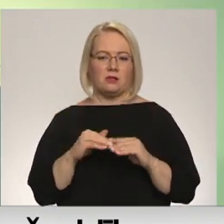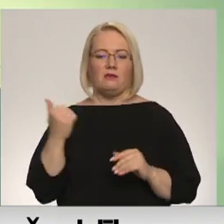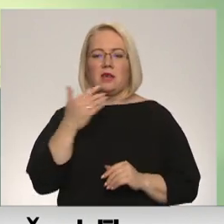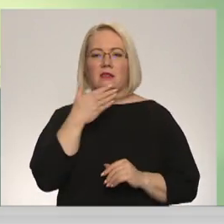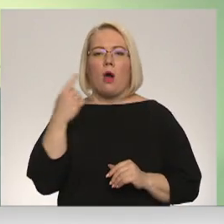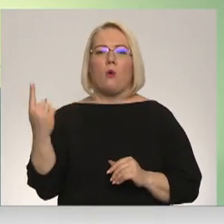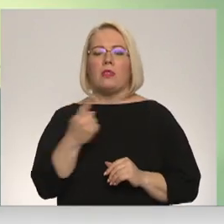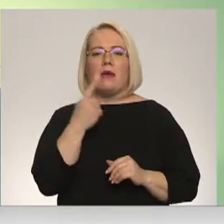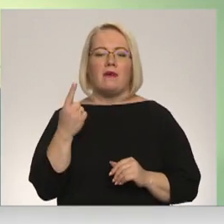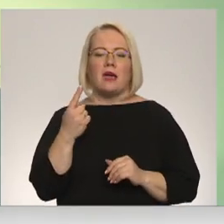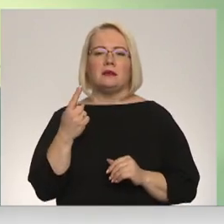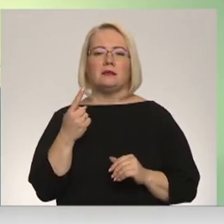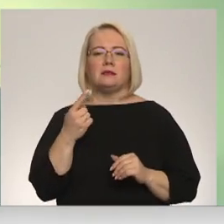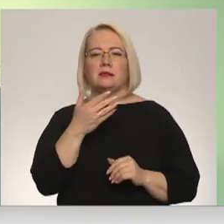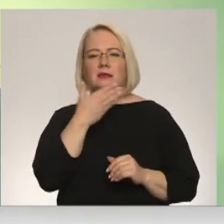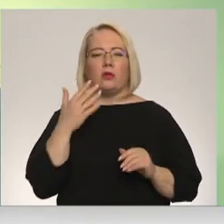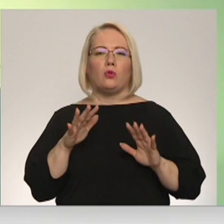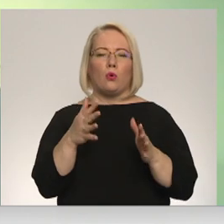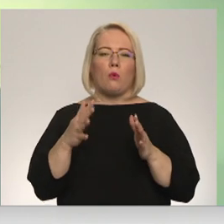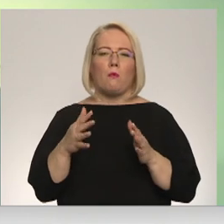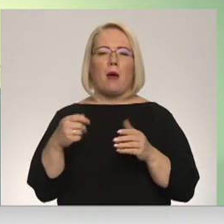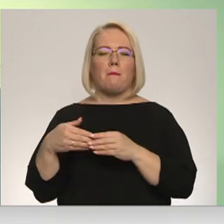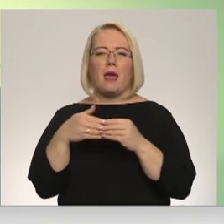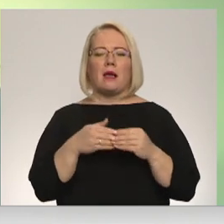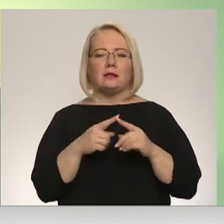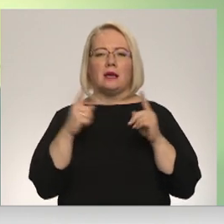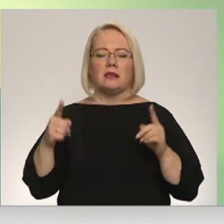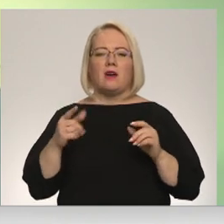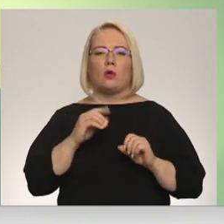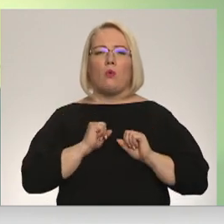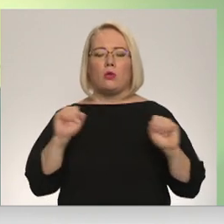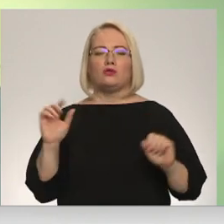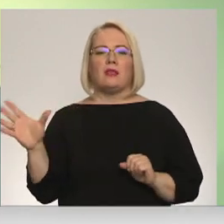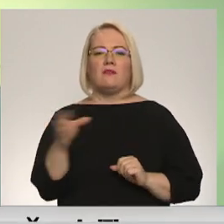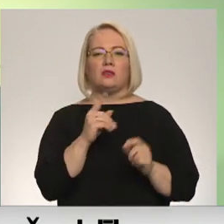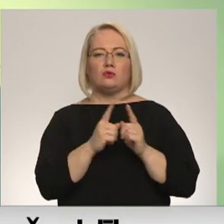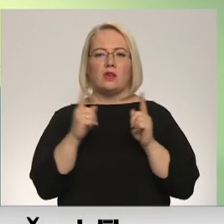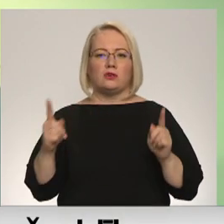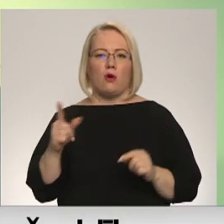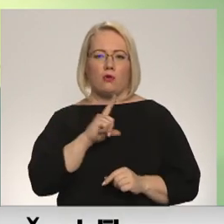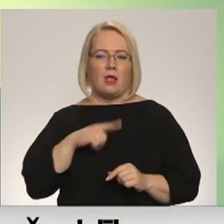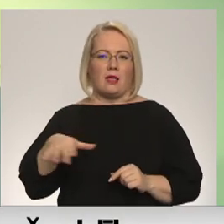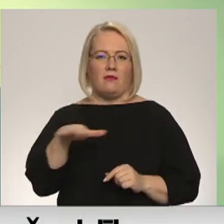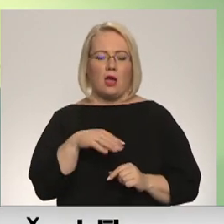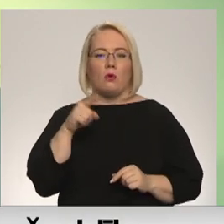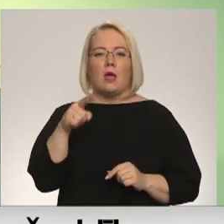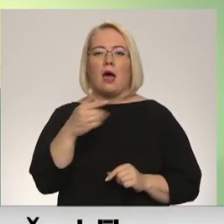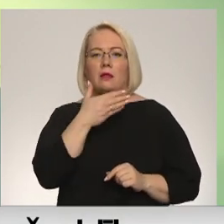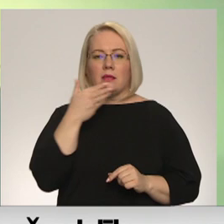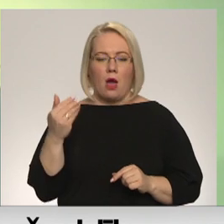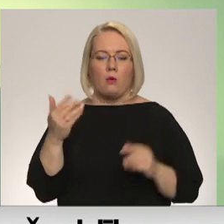varētu nodatēt iedzīvotājiem visu apkursu sezonu. Tādu Latvijā, diemžēl, nav. Līdz ar to mums jārēķinās ar to, ka